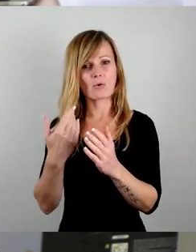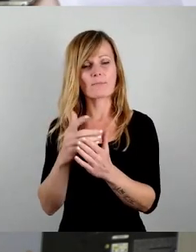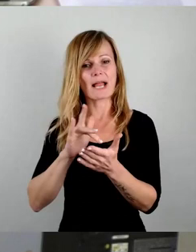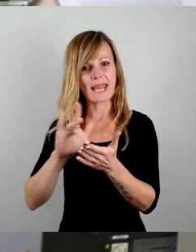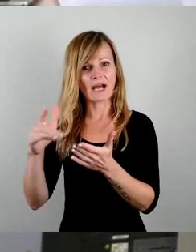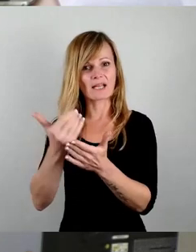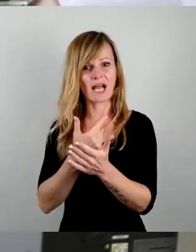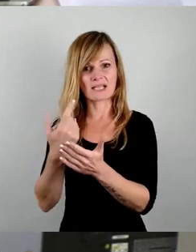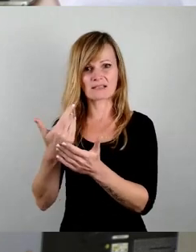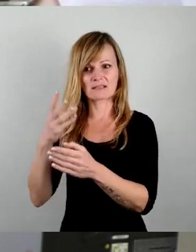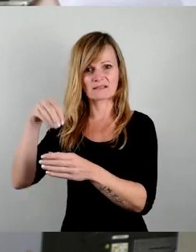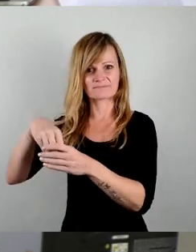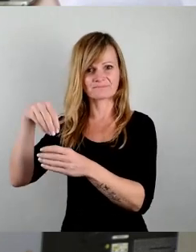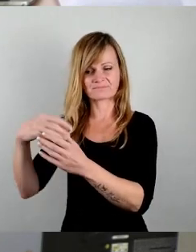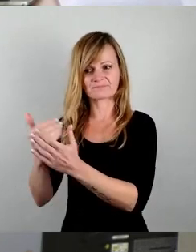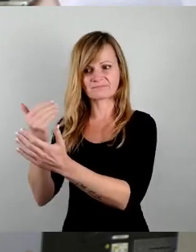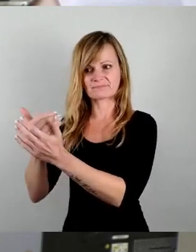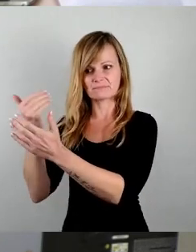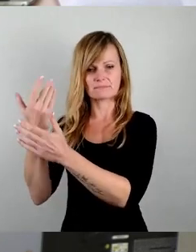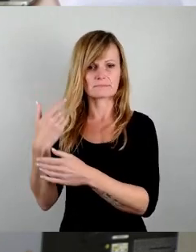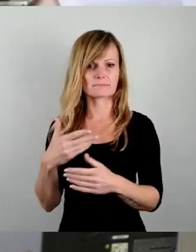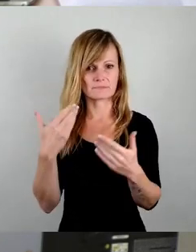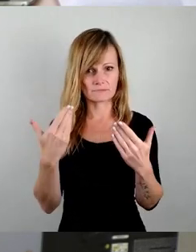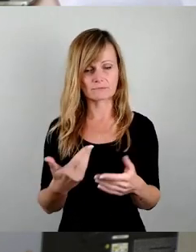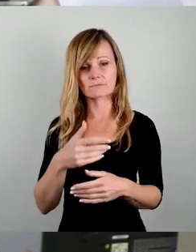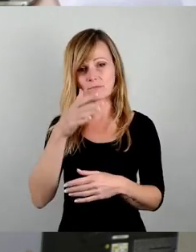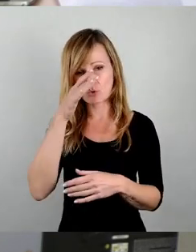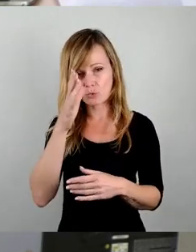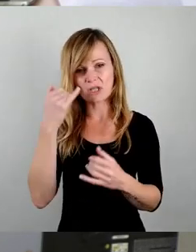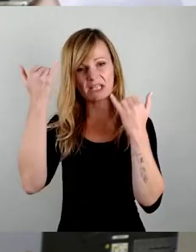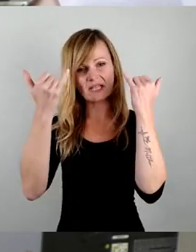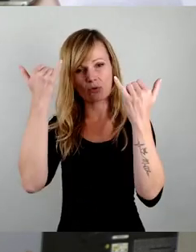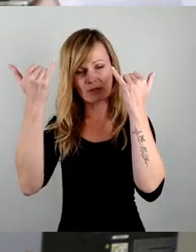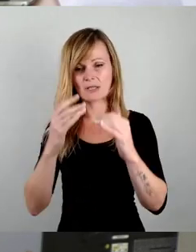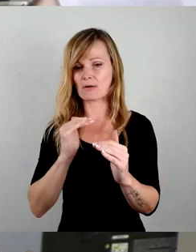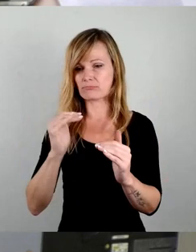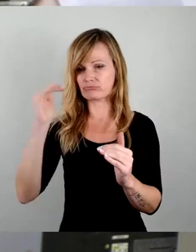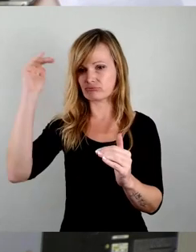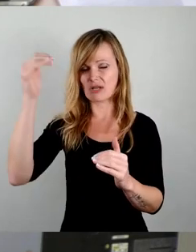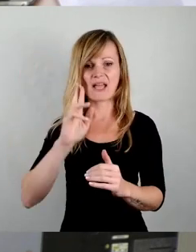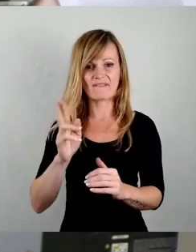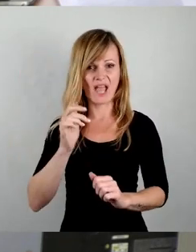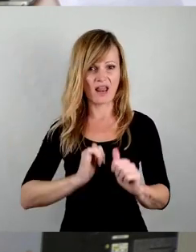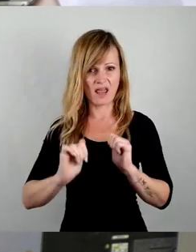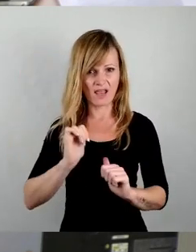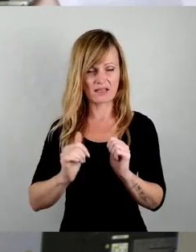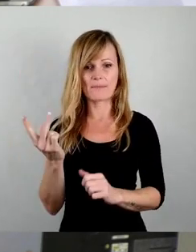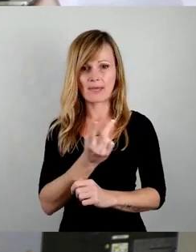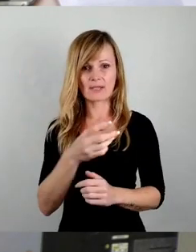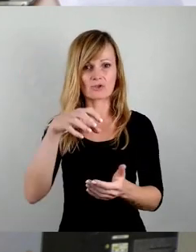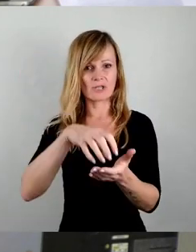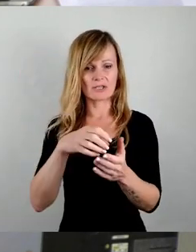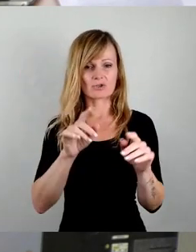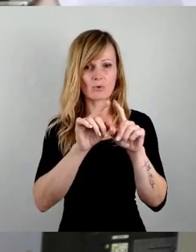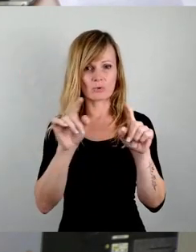Die Leidtragenden der grünen Ideologie hinter den immensen Kostensteigerungen sind hier in Dresden die beiden städtischen Unternehmen, wie die